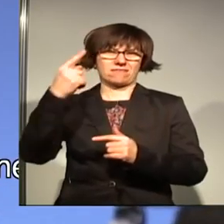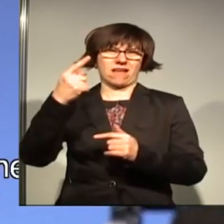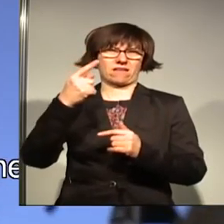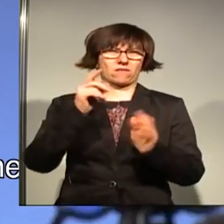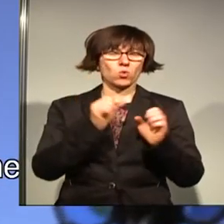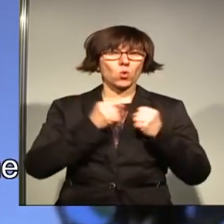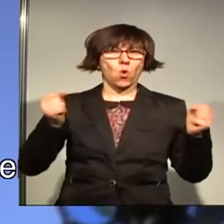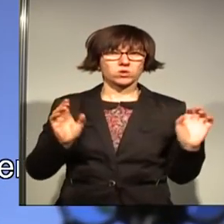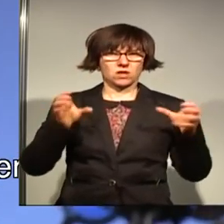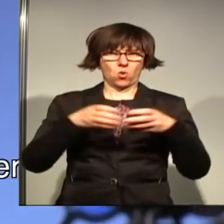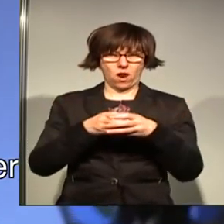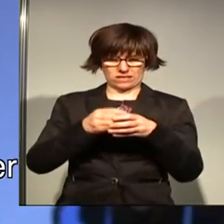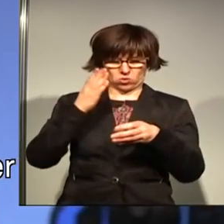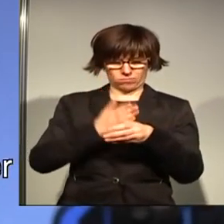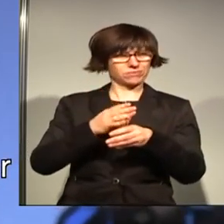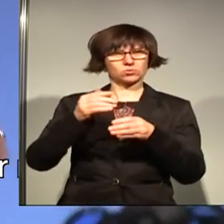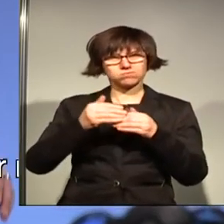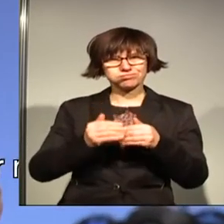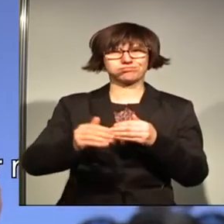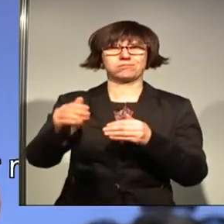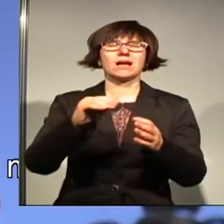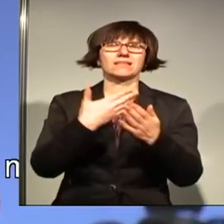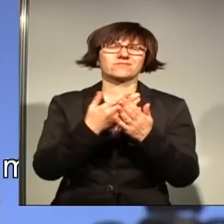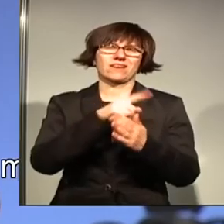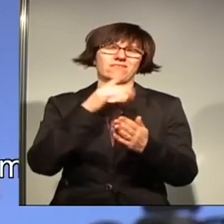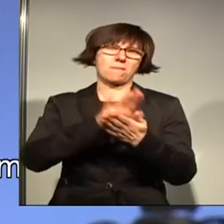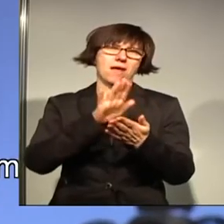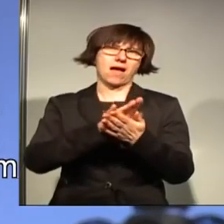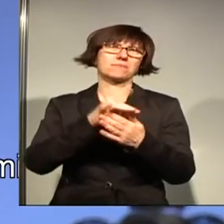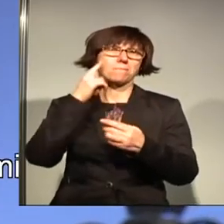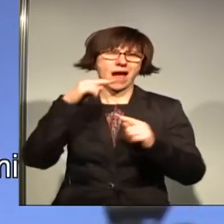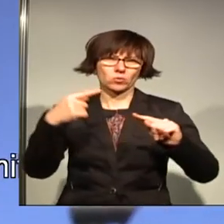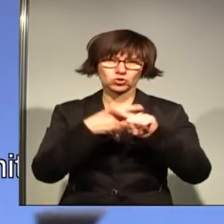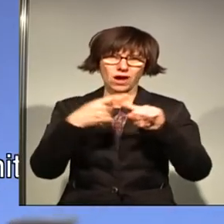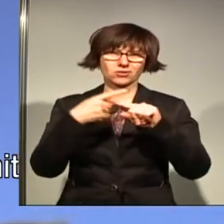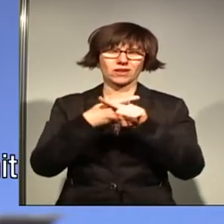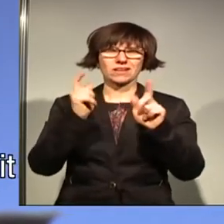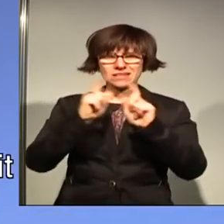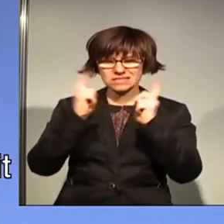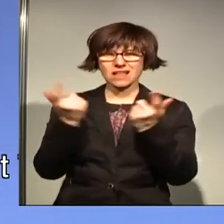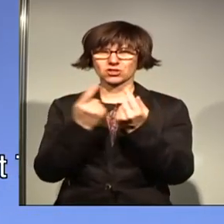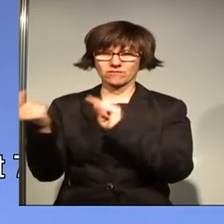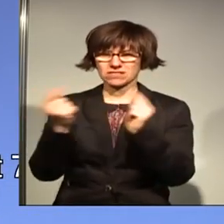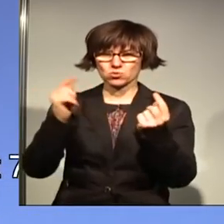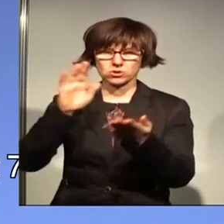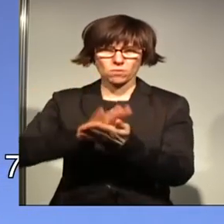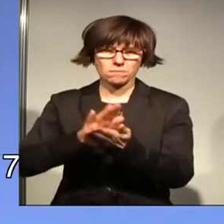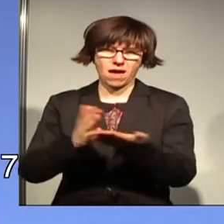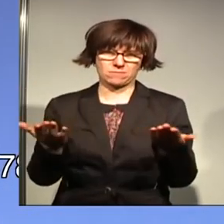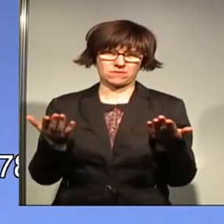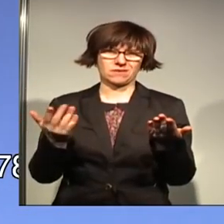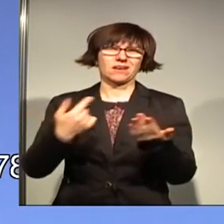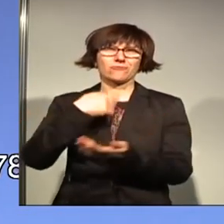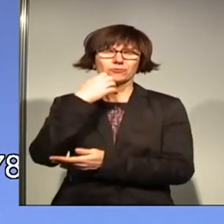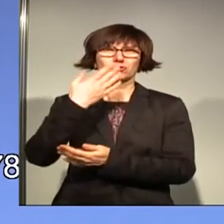Koalition hinausdenken. Und deswegen bleiben wir natürlich im Meinungsstreit. Wir bleiben in der gesellschaftlichen Auseinandersetzung. Und wir werden